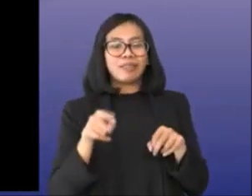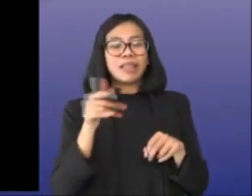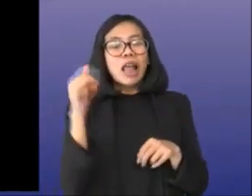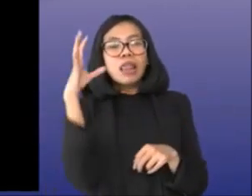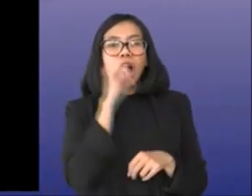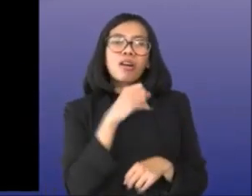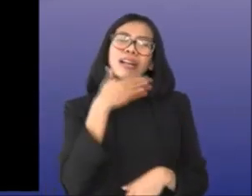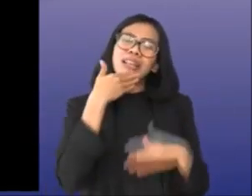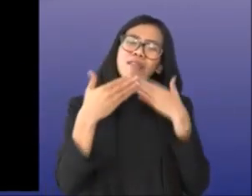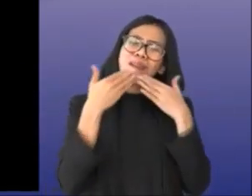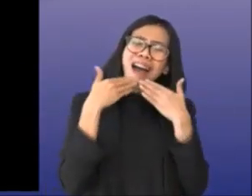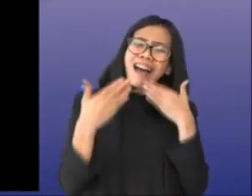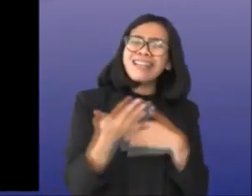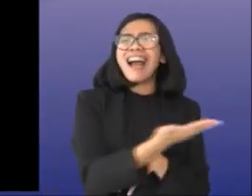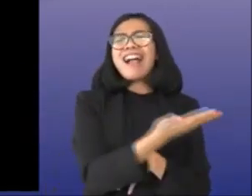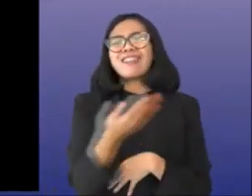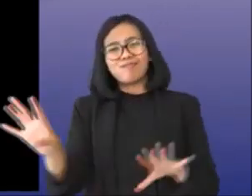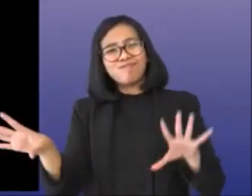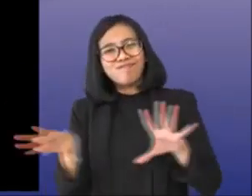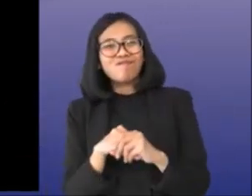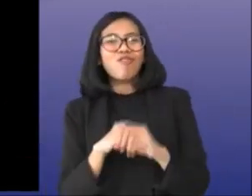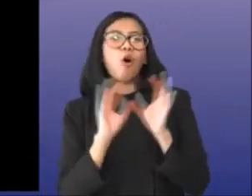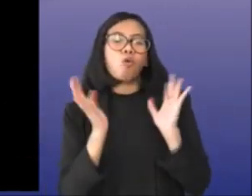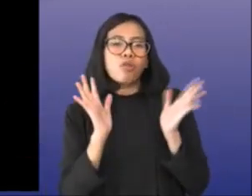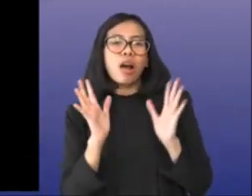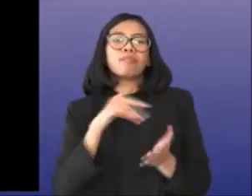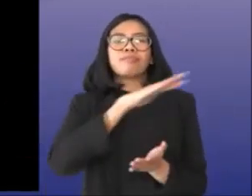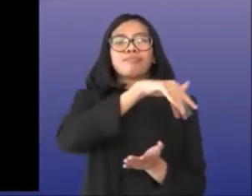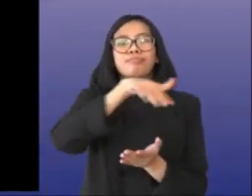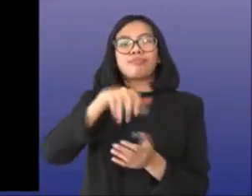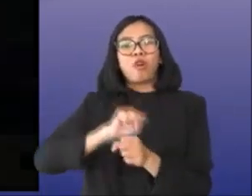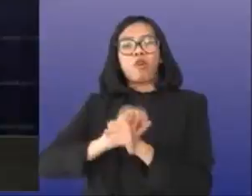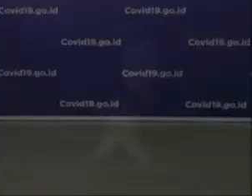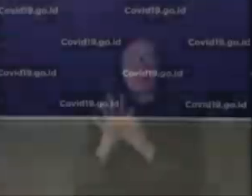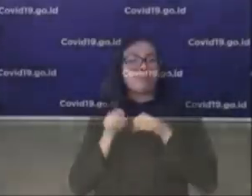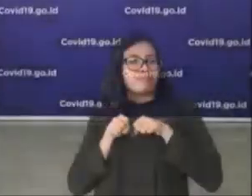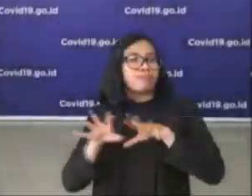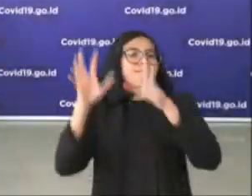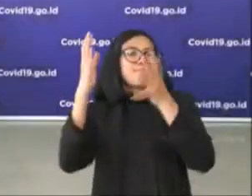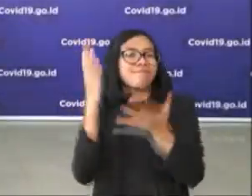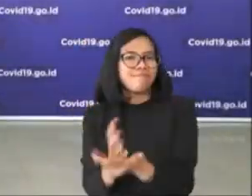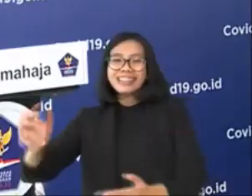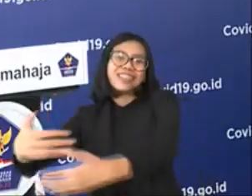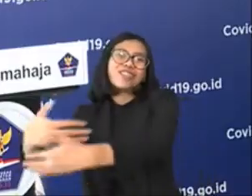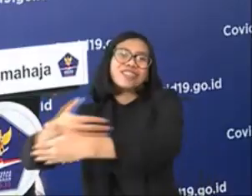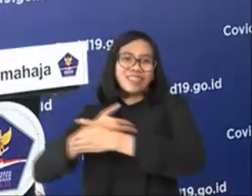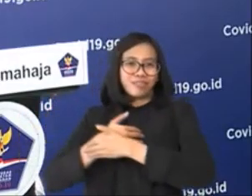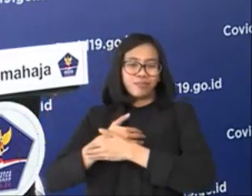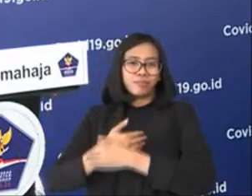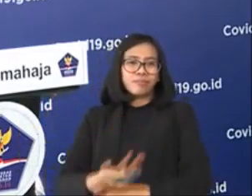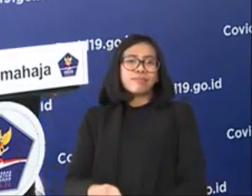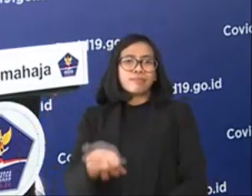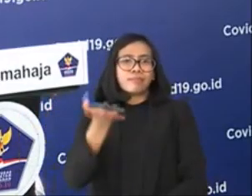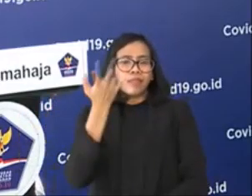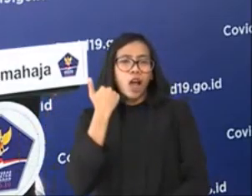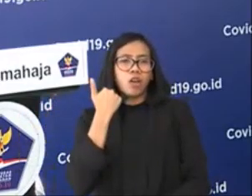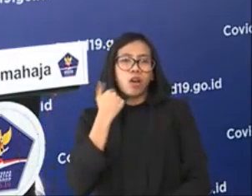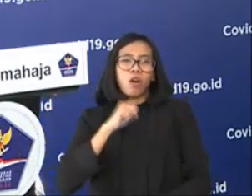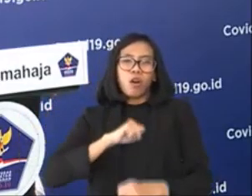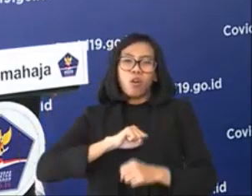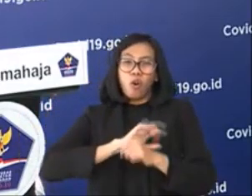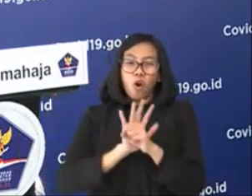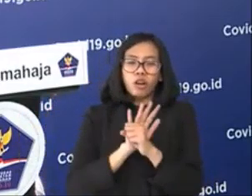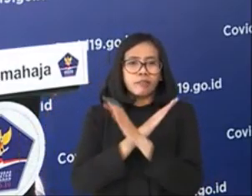berpartisipasi membantu percepatan penanganan COVID-19. Mari menangkan